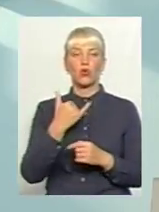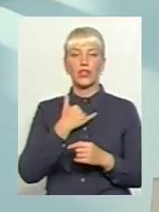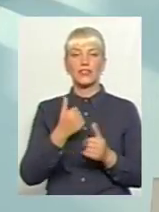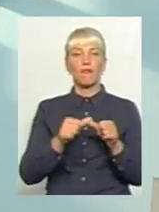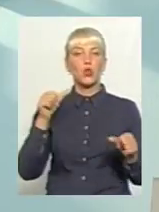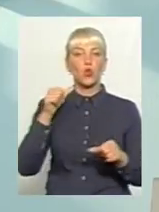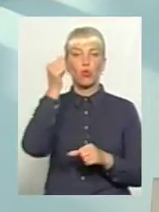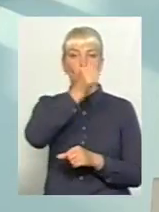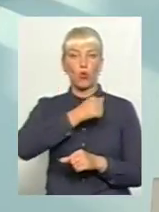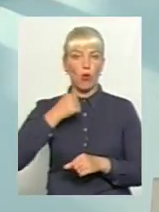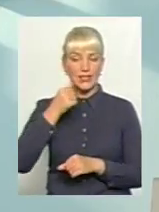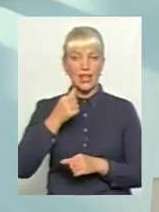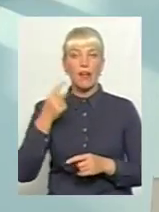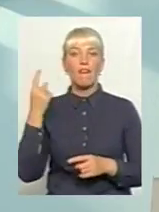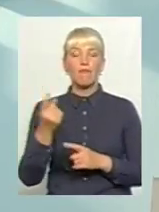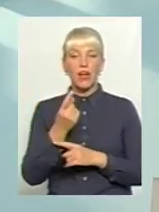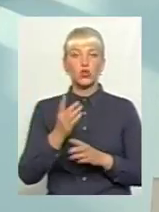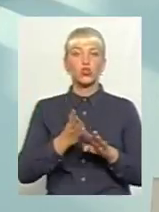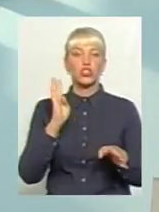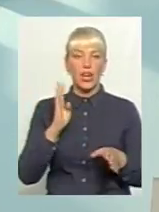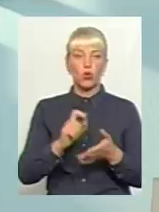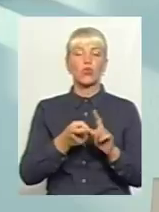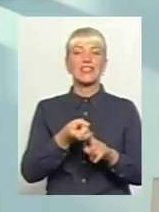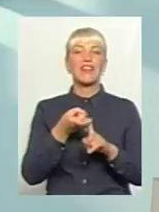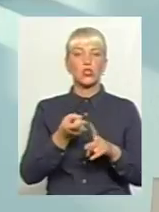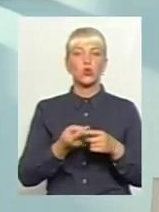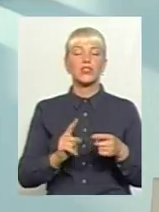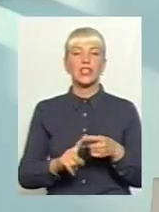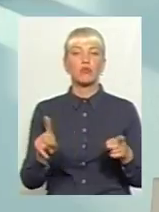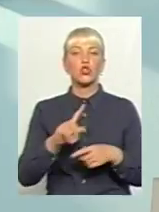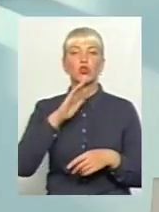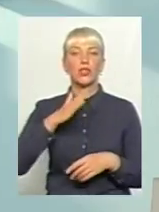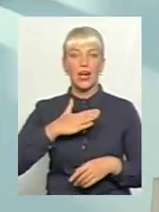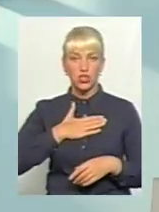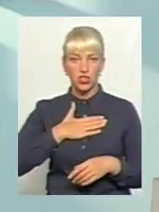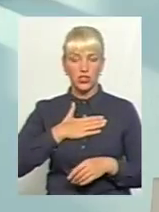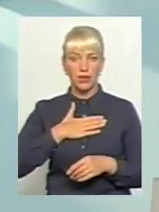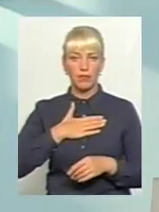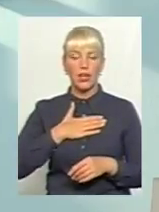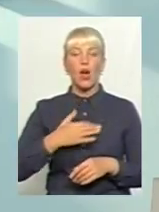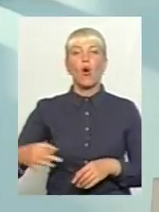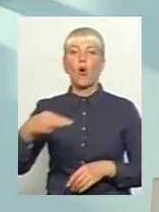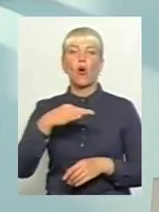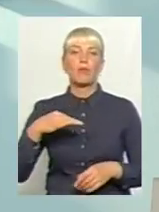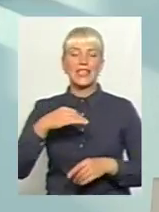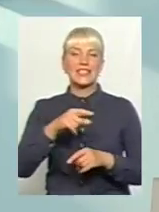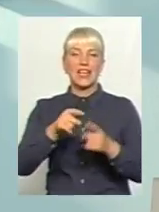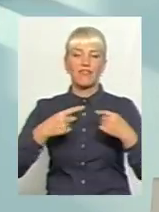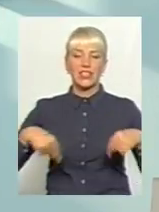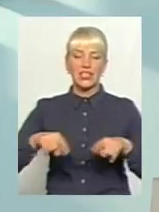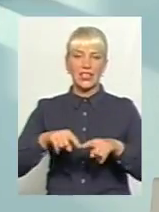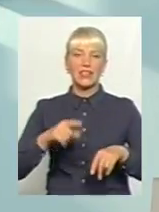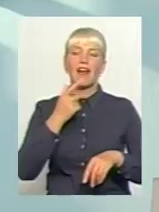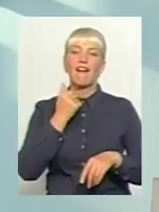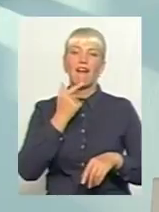році. В першу чергу, в зв'язку з тим, що наше обласне відділення гемодіалізу, воно